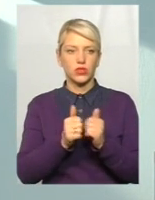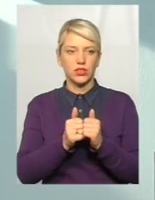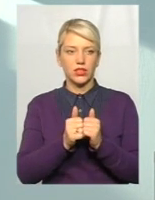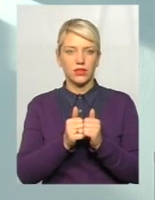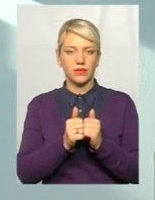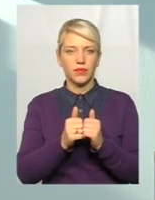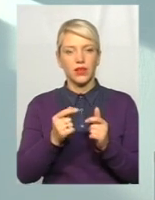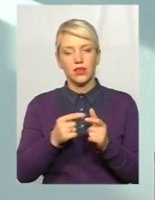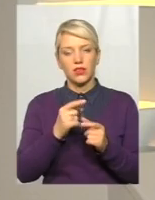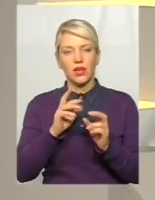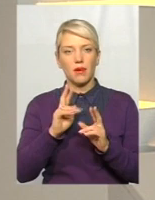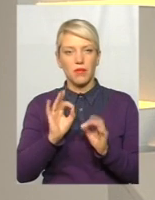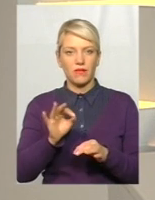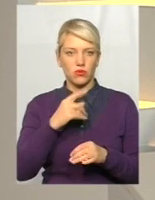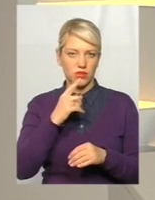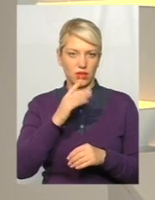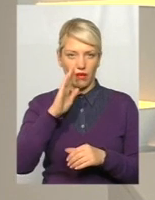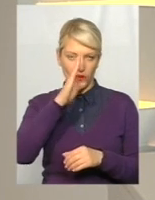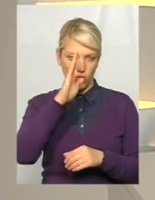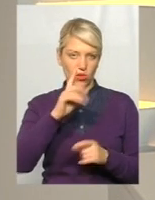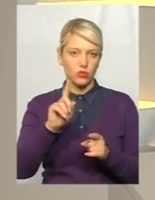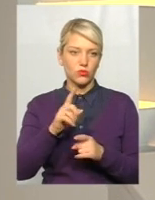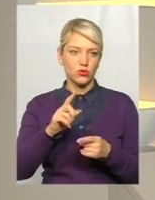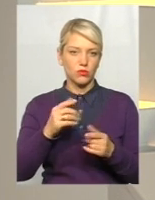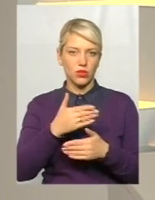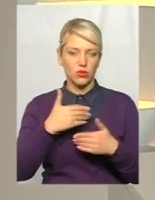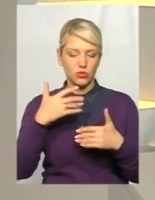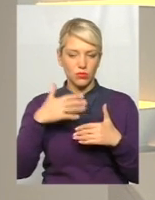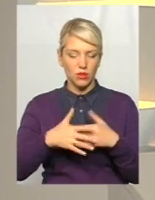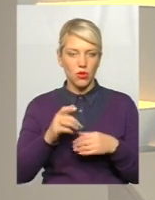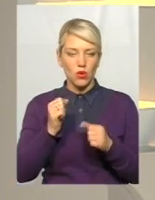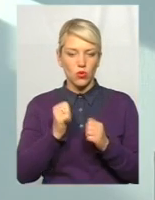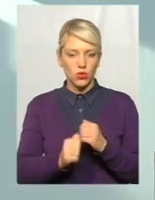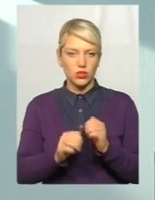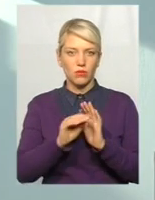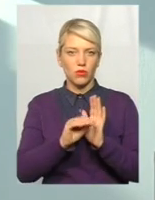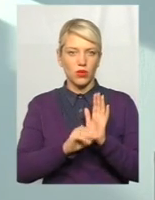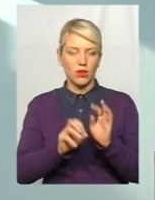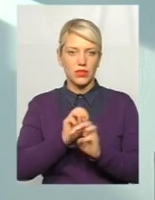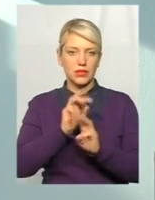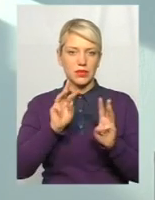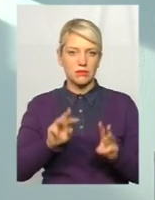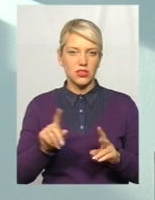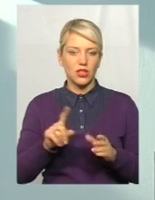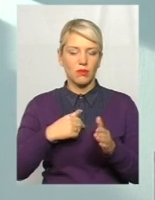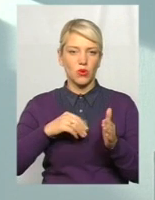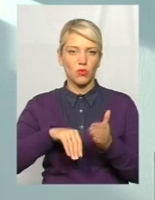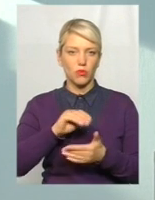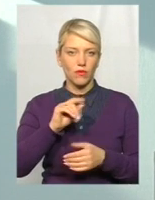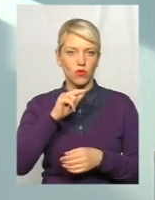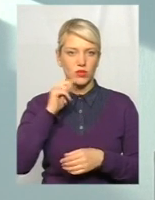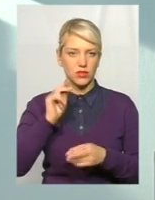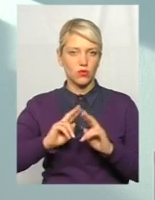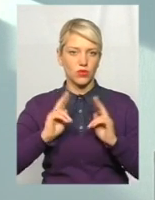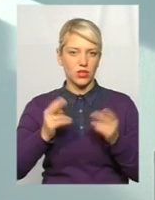ворога, правильно сказати. Тому що ми розуміємо, кожна програма забезпечення, яка ми купуємо російського виробництва, це додаткові кошти, які